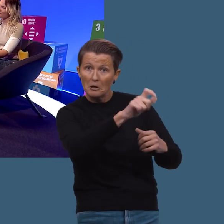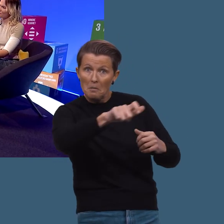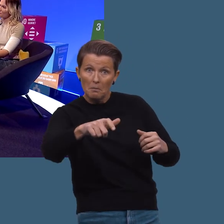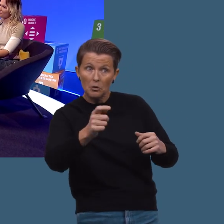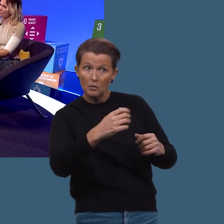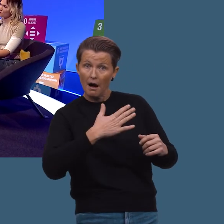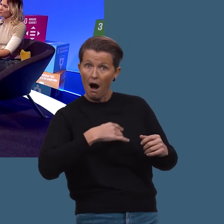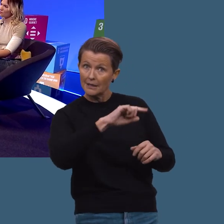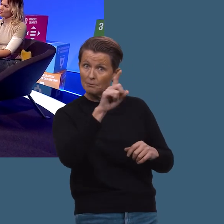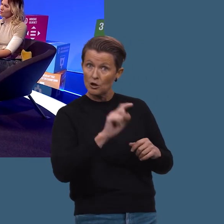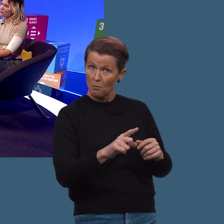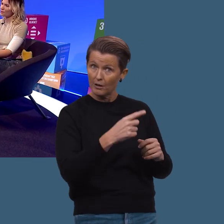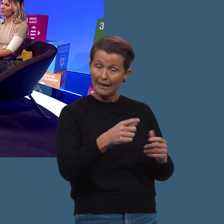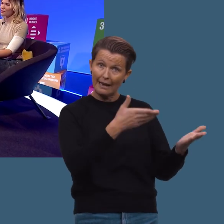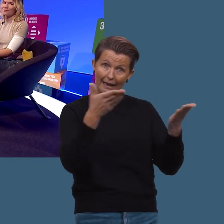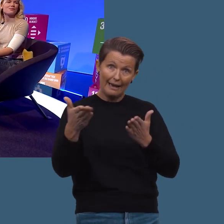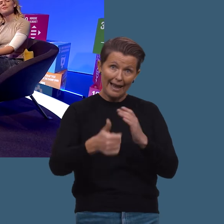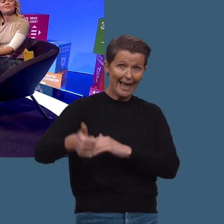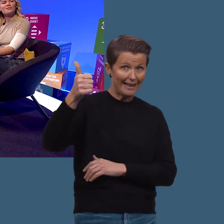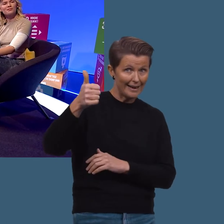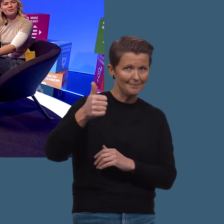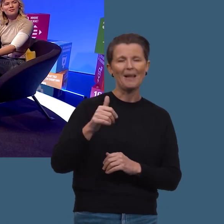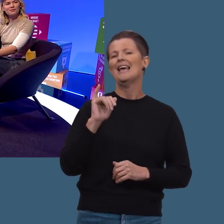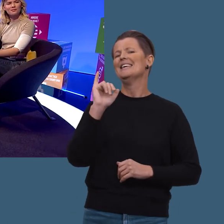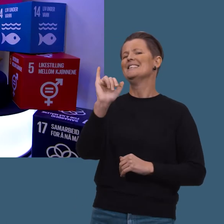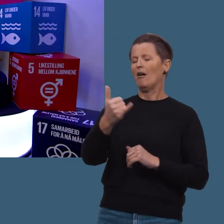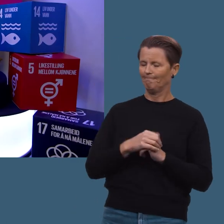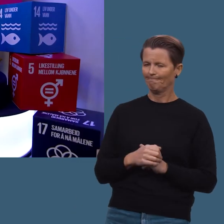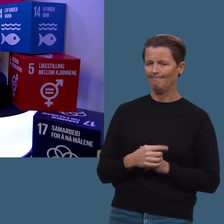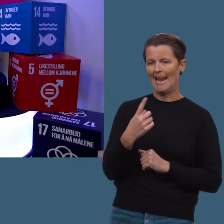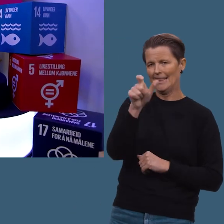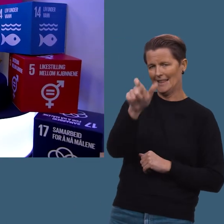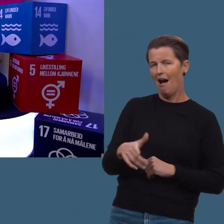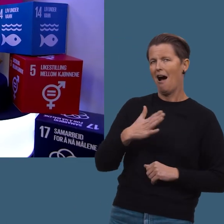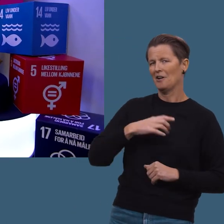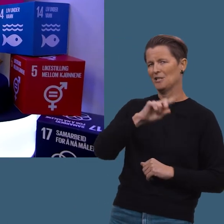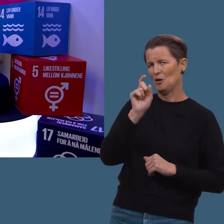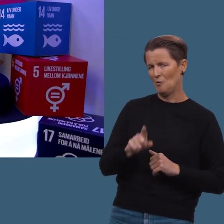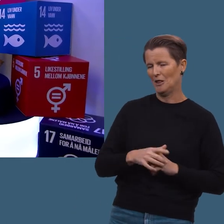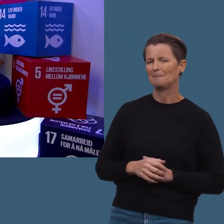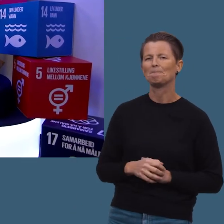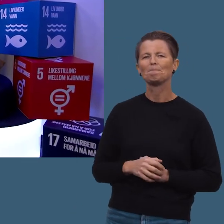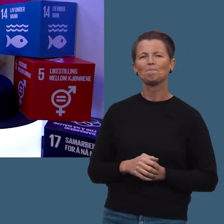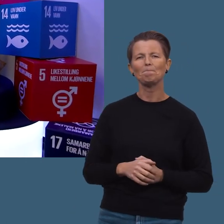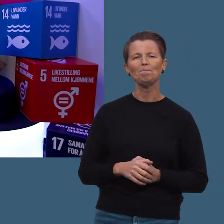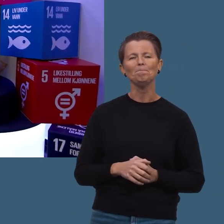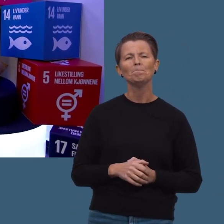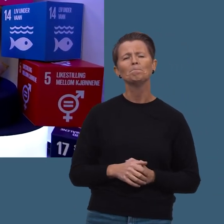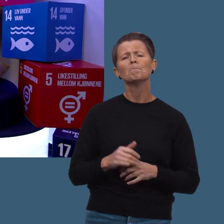i publikum som har noen spørsmål til lederen i Natur og Domme? Ja, Gina, det er en her som har et spørsmål til deg.